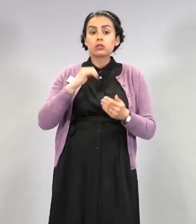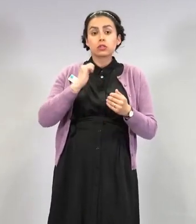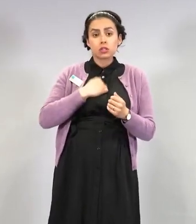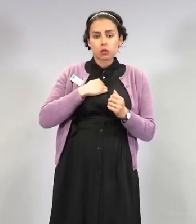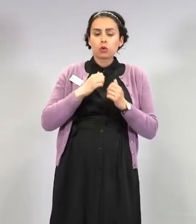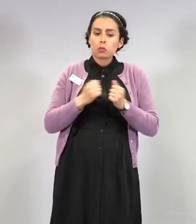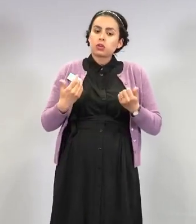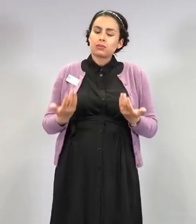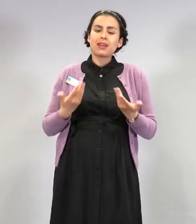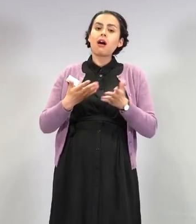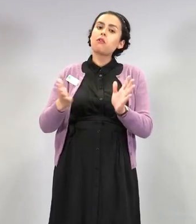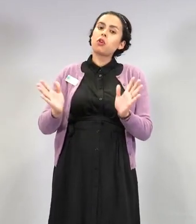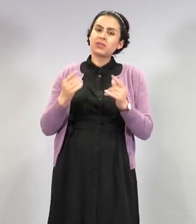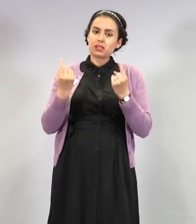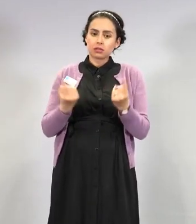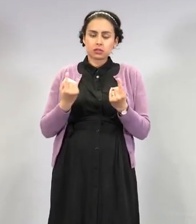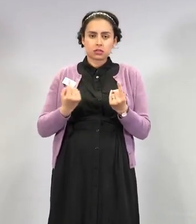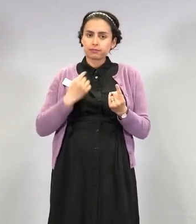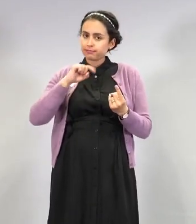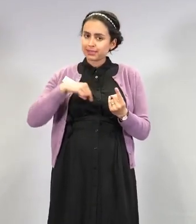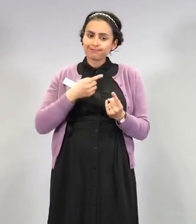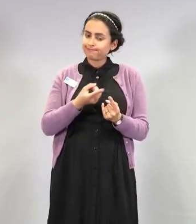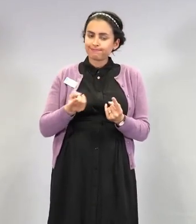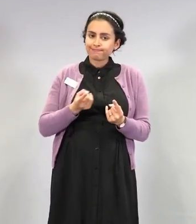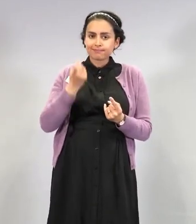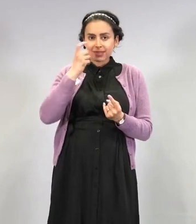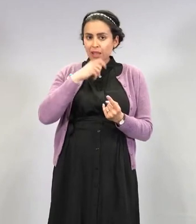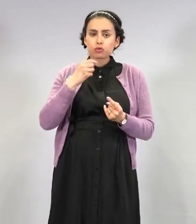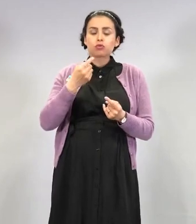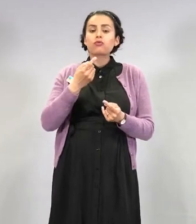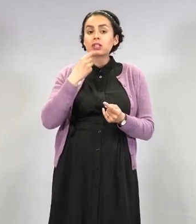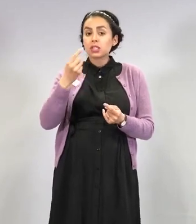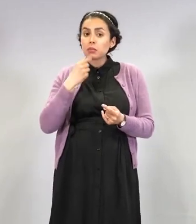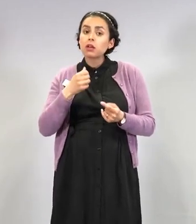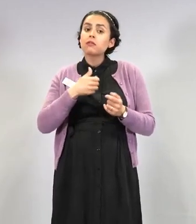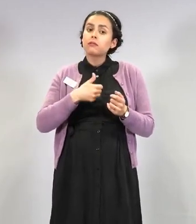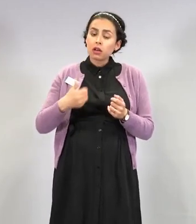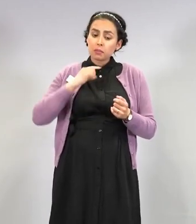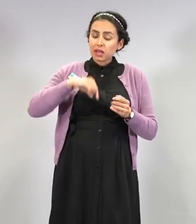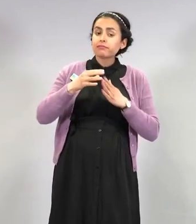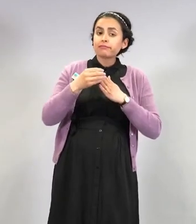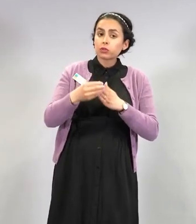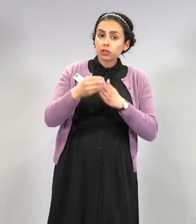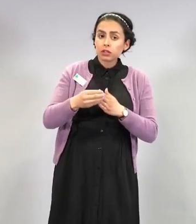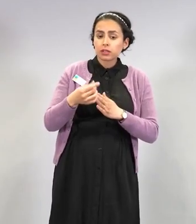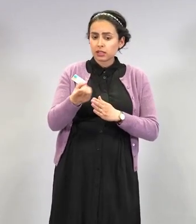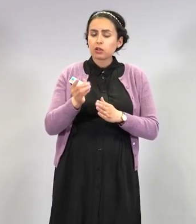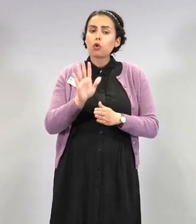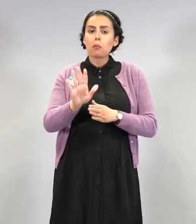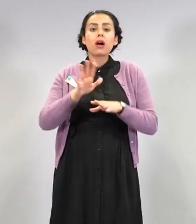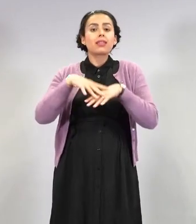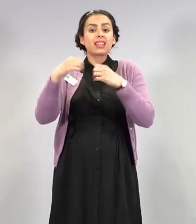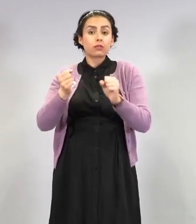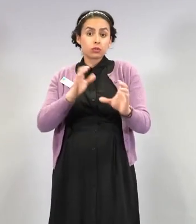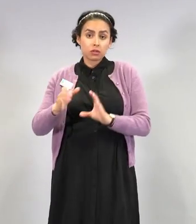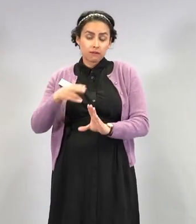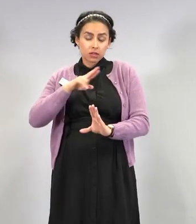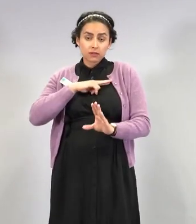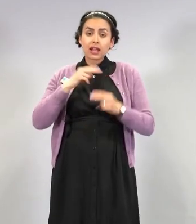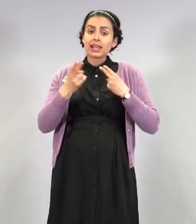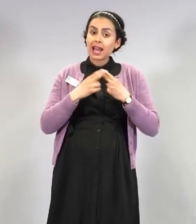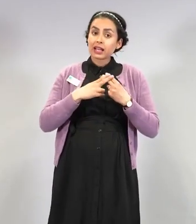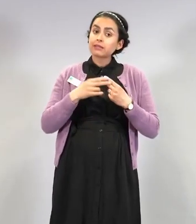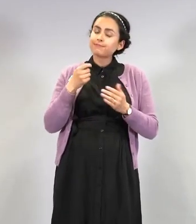tilaisuudessa voi vastata. Ohjaamme kysymään niistä omasta terveydenhuollosta vastaavalta lääkäriltä. Samaten